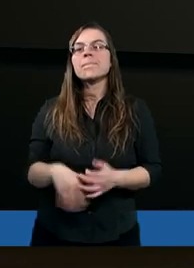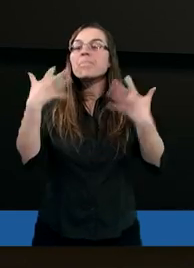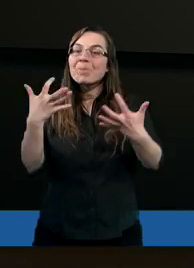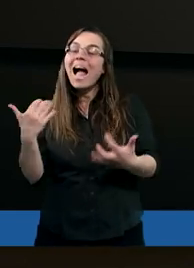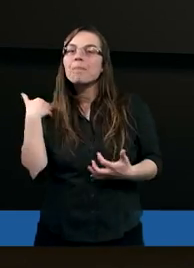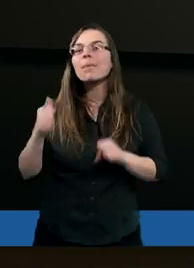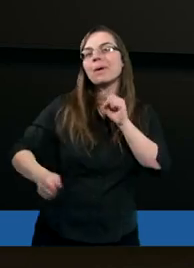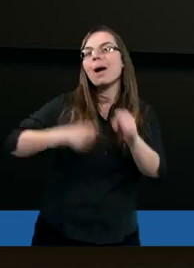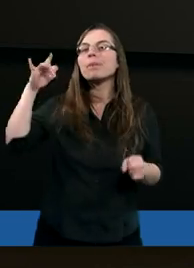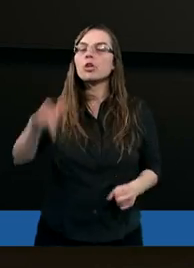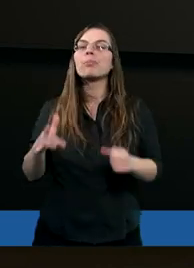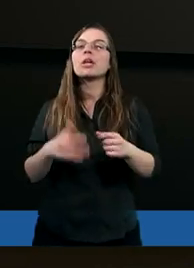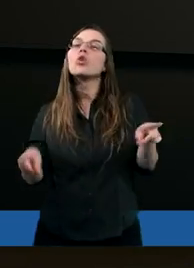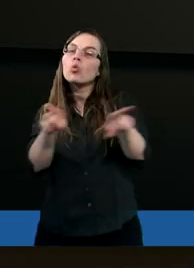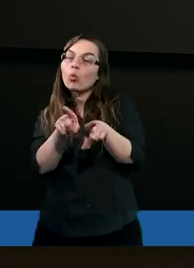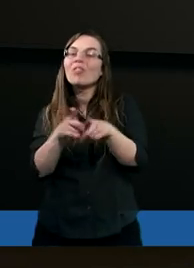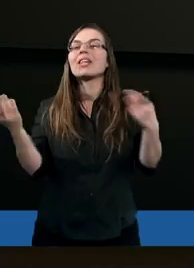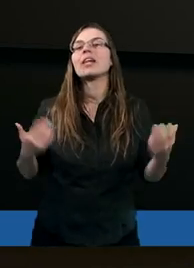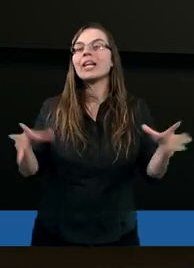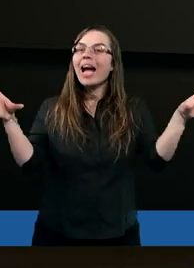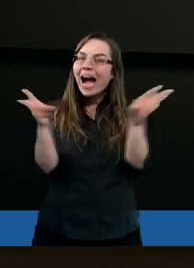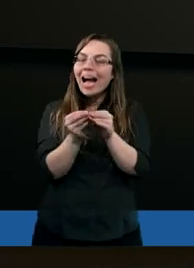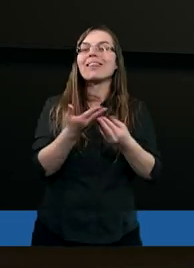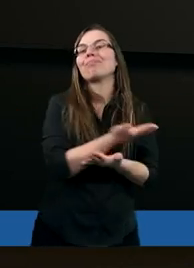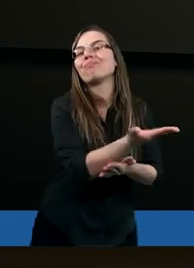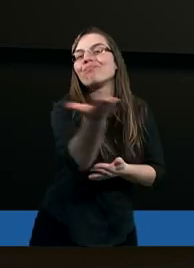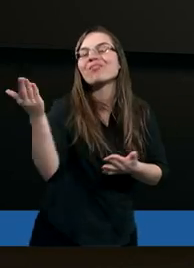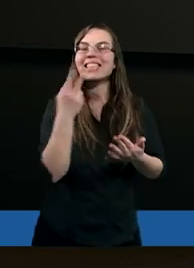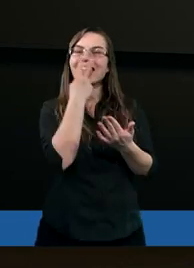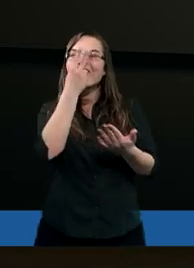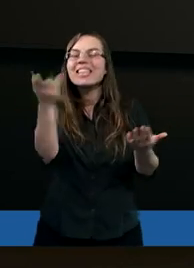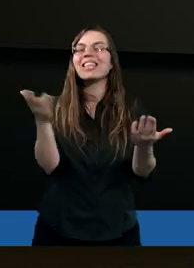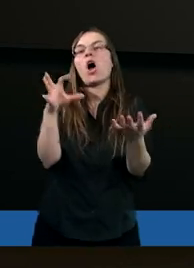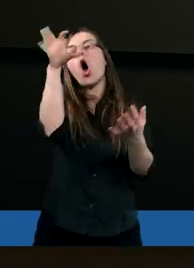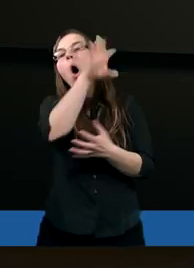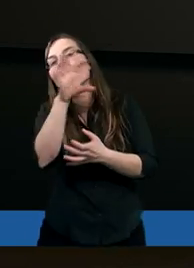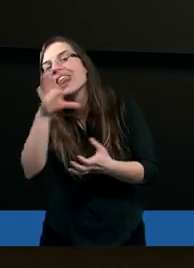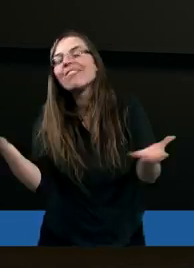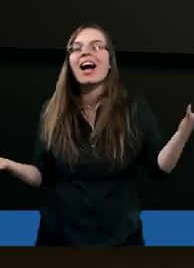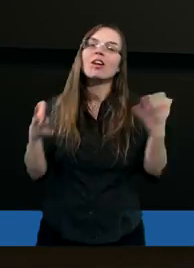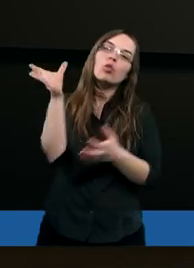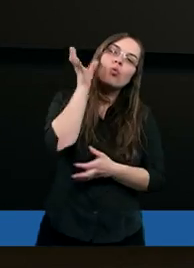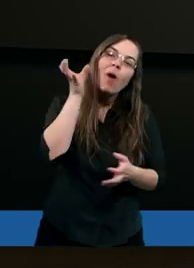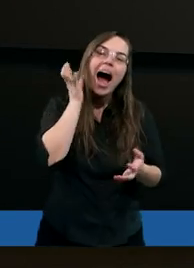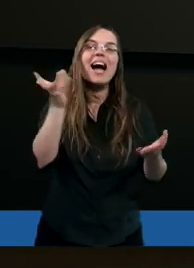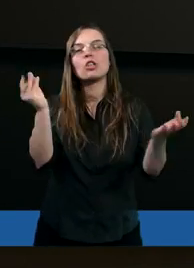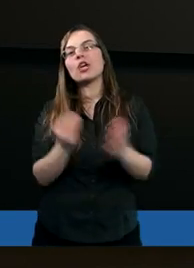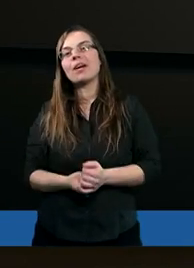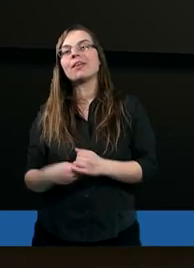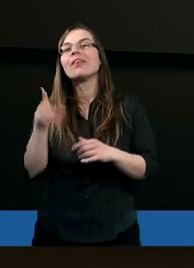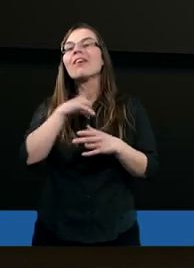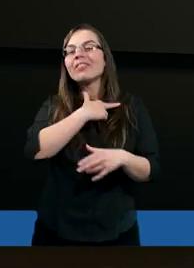Chciałbym, abyśmy również razem z wami, drodzy obserwatorze, czy słuchacze